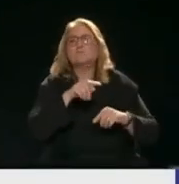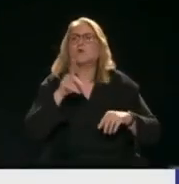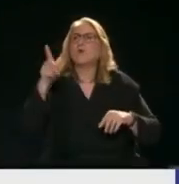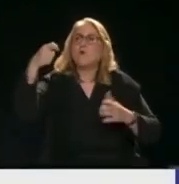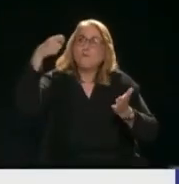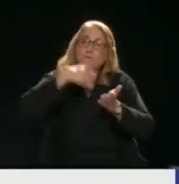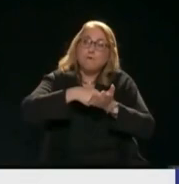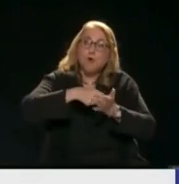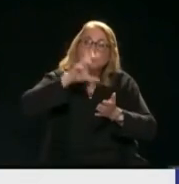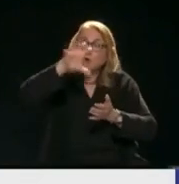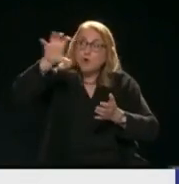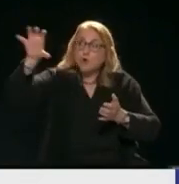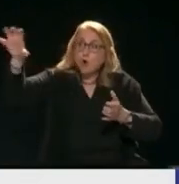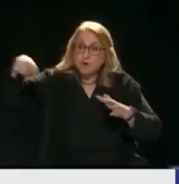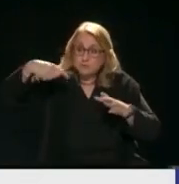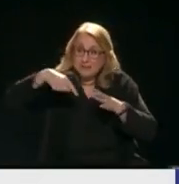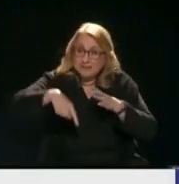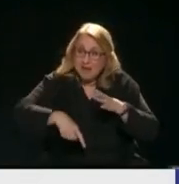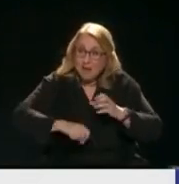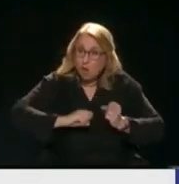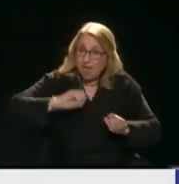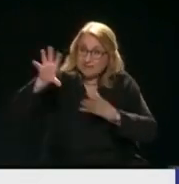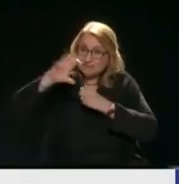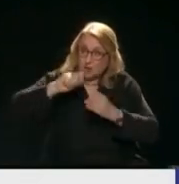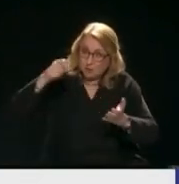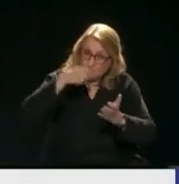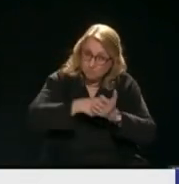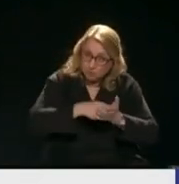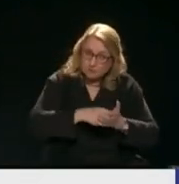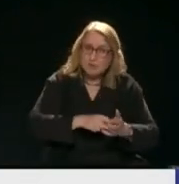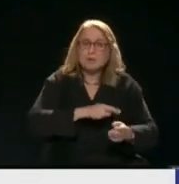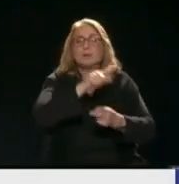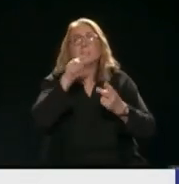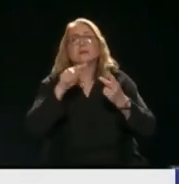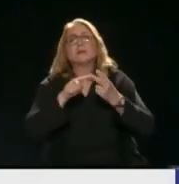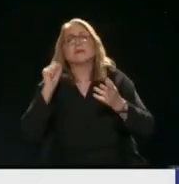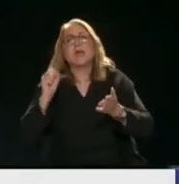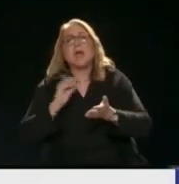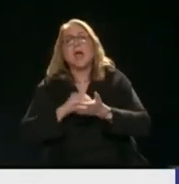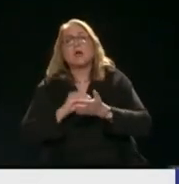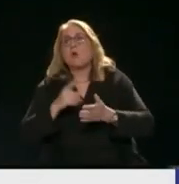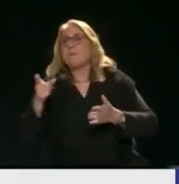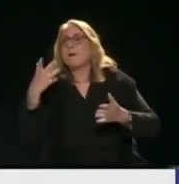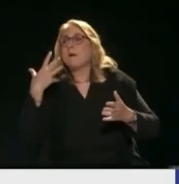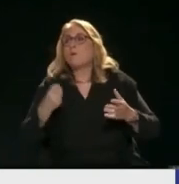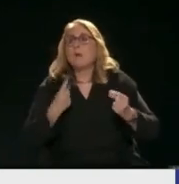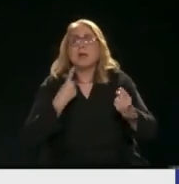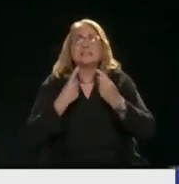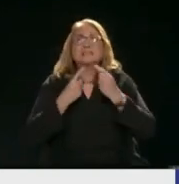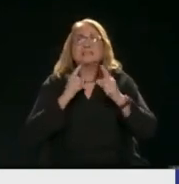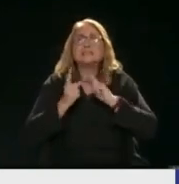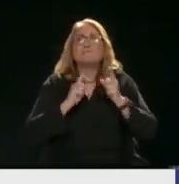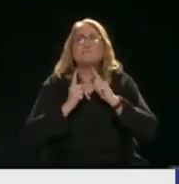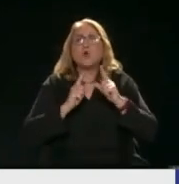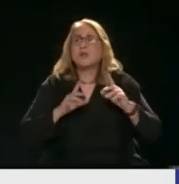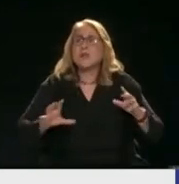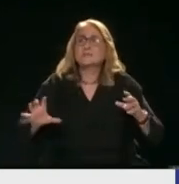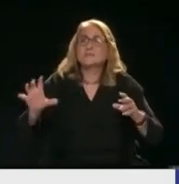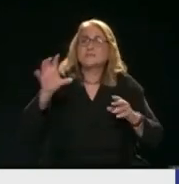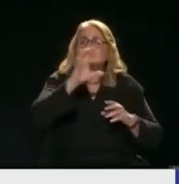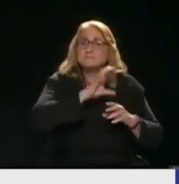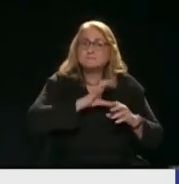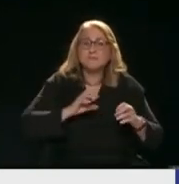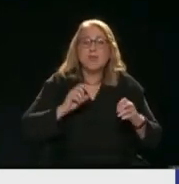πετρέλο Όμως μέσα εκεί σε αυτό το φόρο Εμείς εισπράττουμε χρήματα από παγκόσμιες συμφωνίες Έτσι όχι όπως έχει οριστεί Άρα